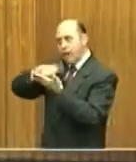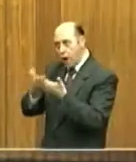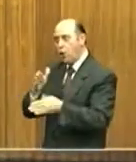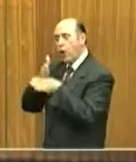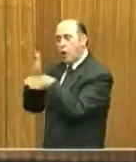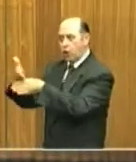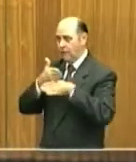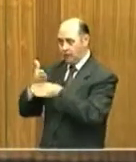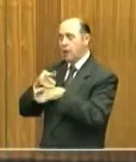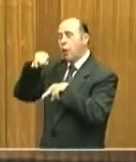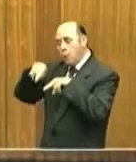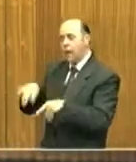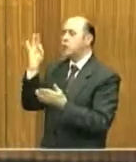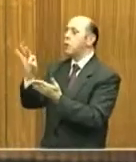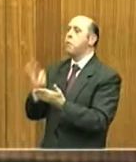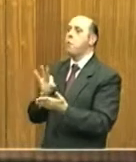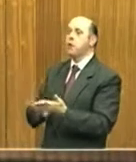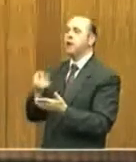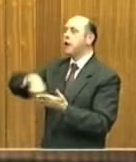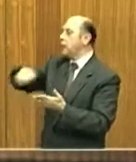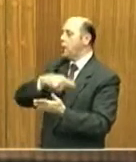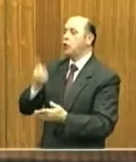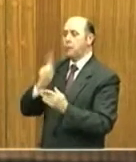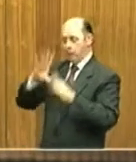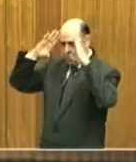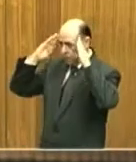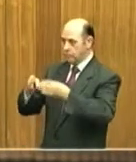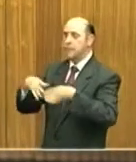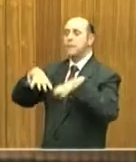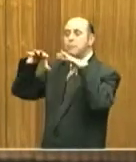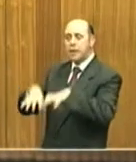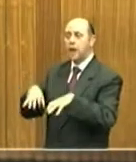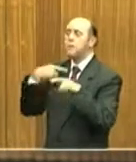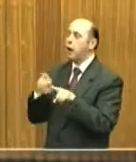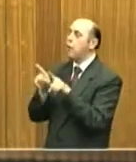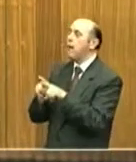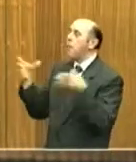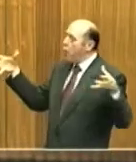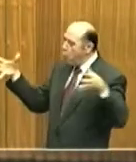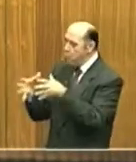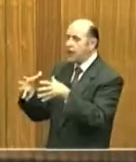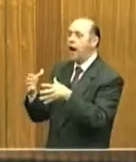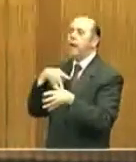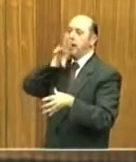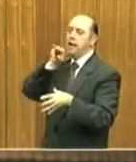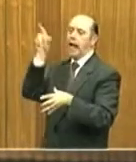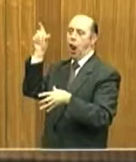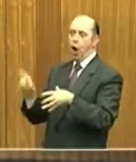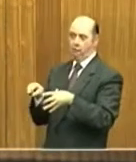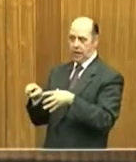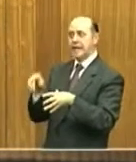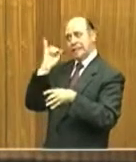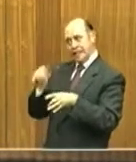Questi sono i cardini intorno ai quali rinforzare il nostro impegno per una comunità di talofoni, basata sì sull